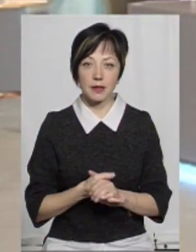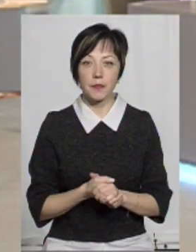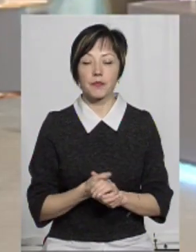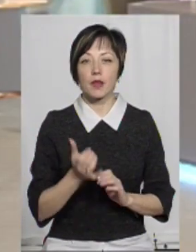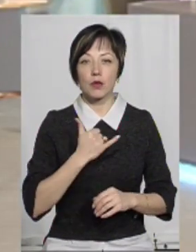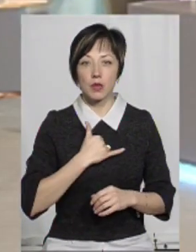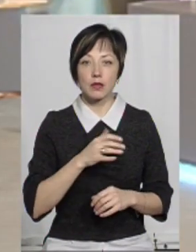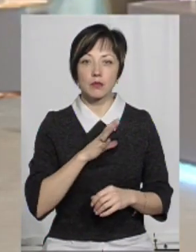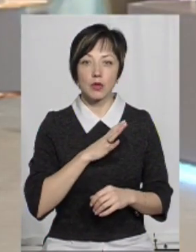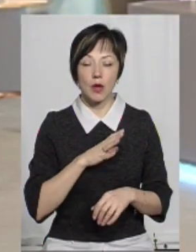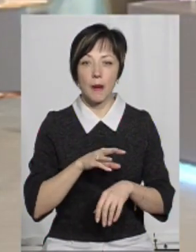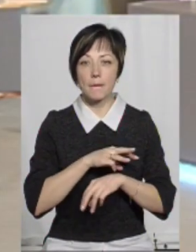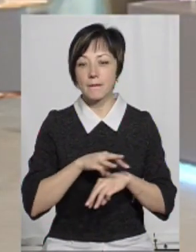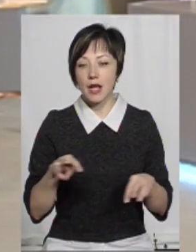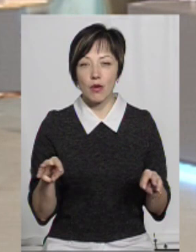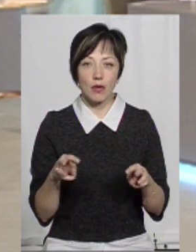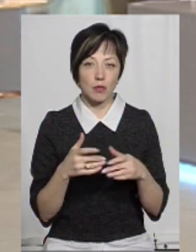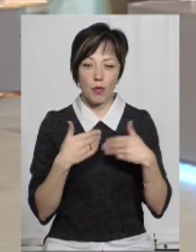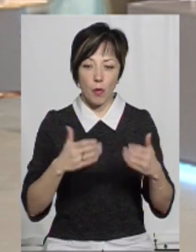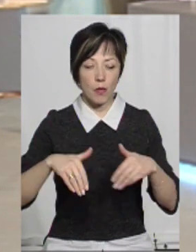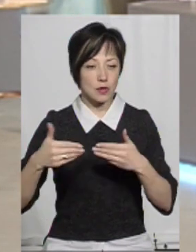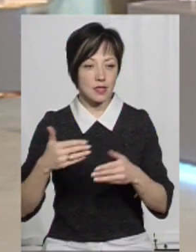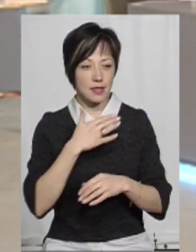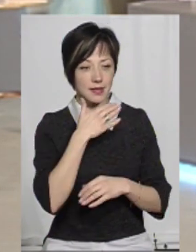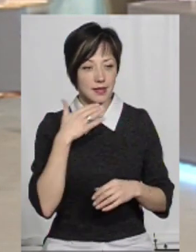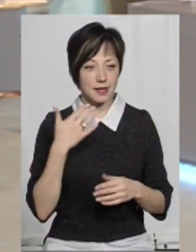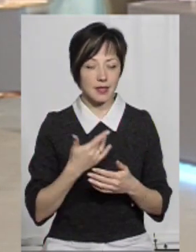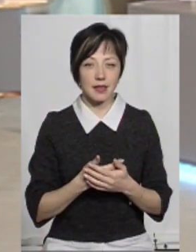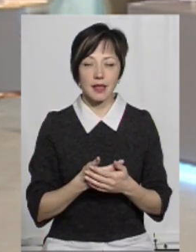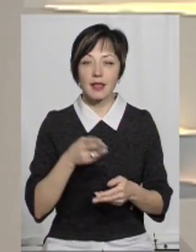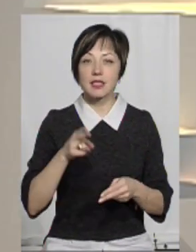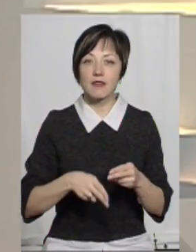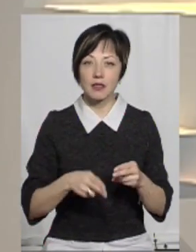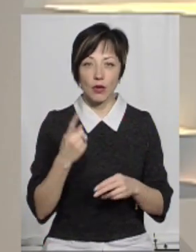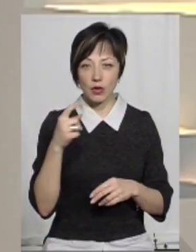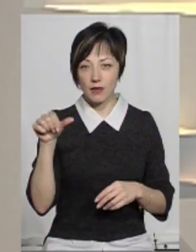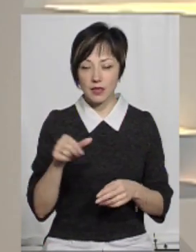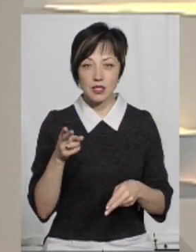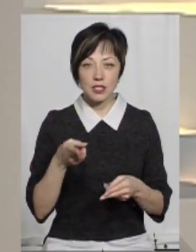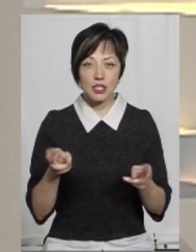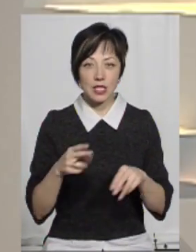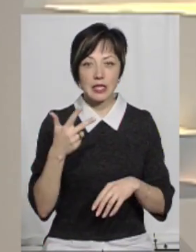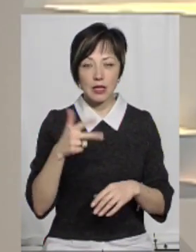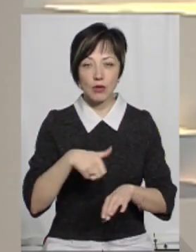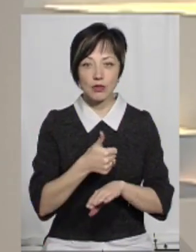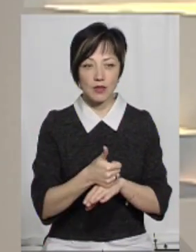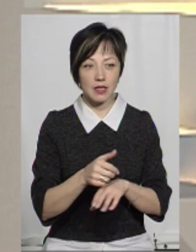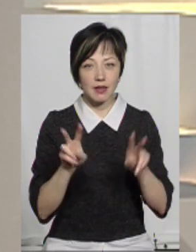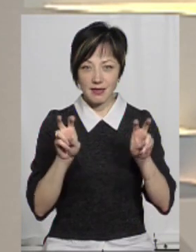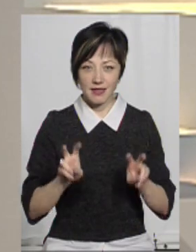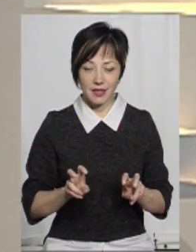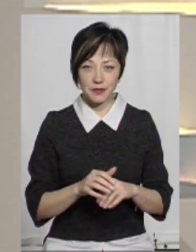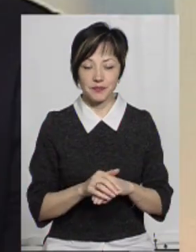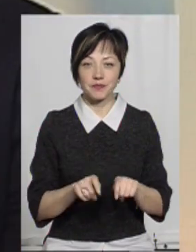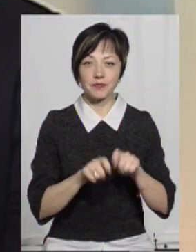І в нас було мільйон пропозицій, і я думаю, що... На завершення, хвилинка лишилася, оці три основних назвіть.